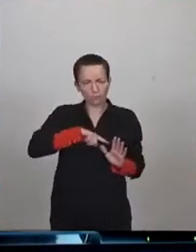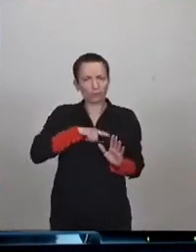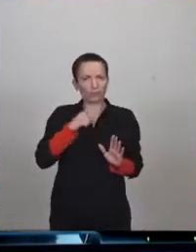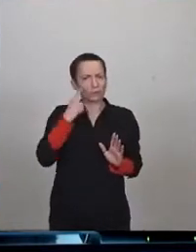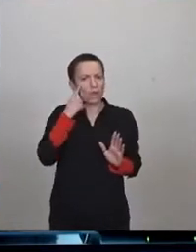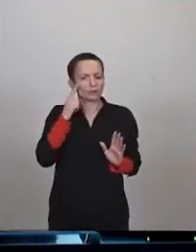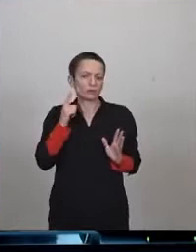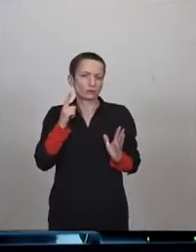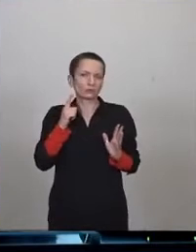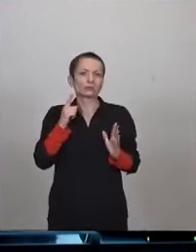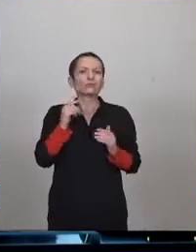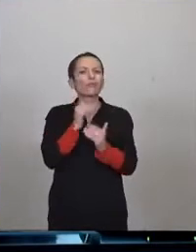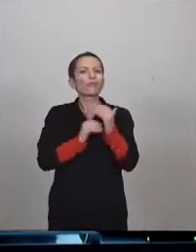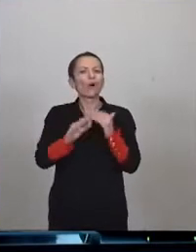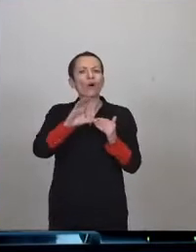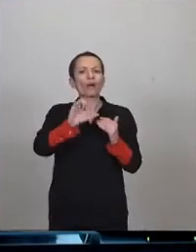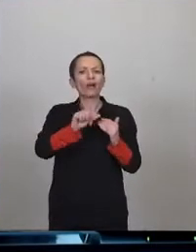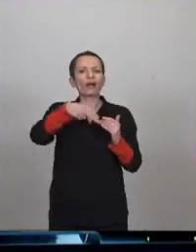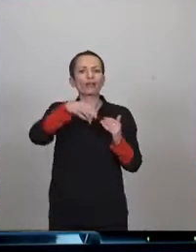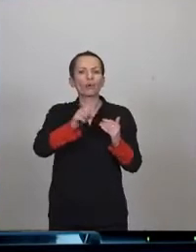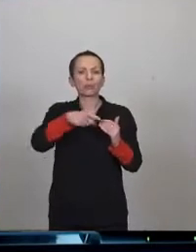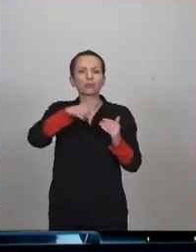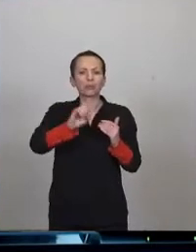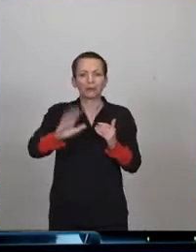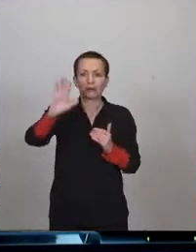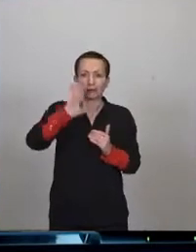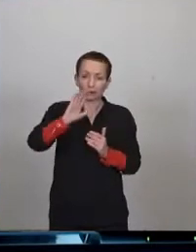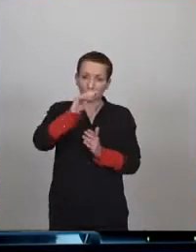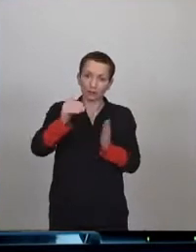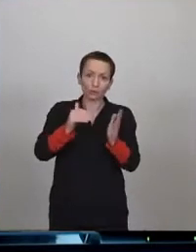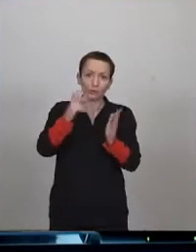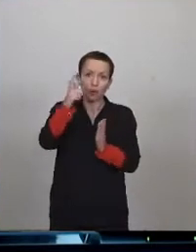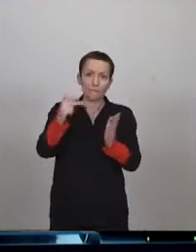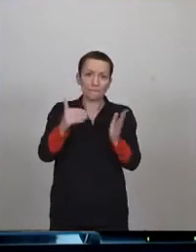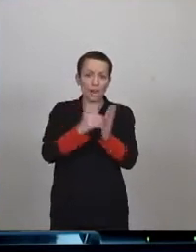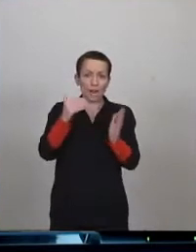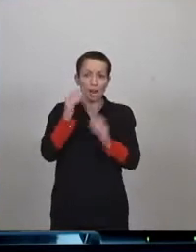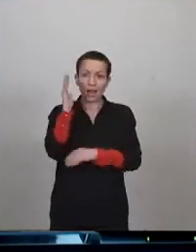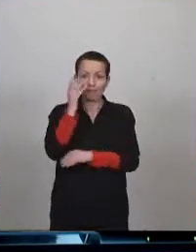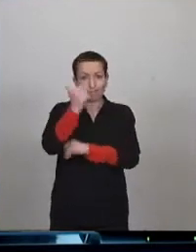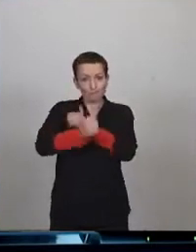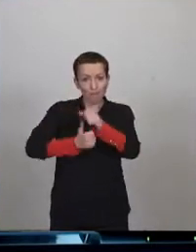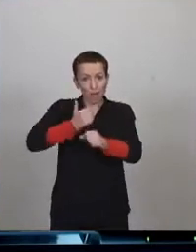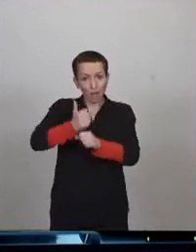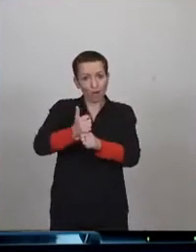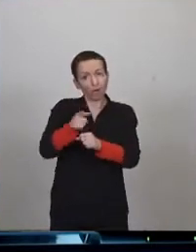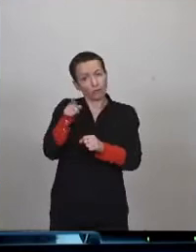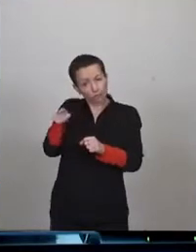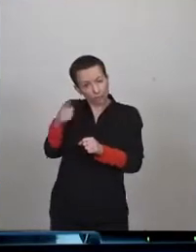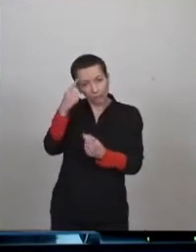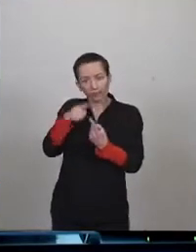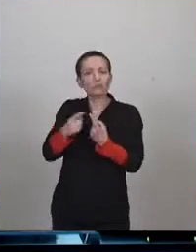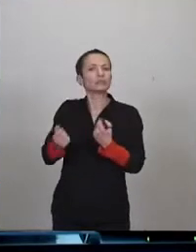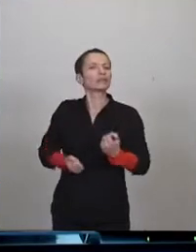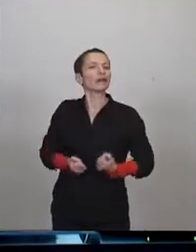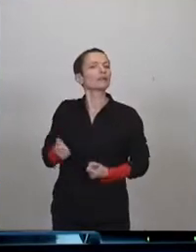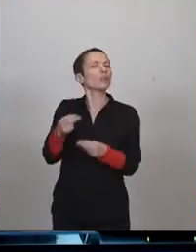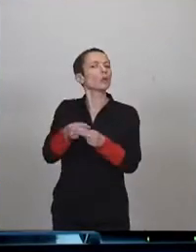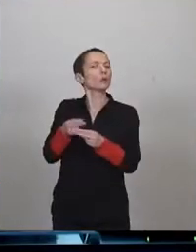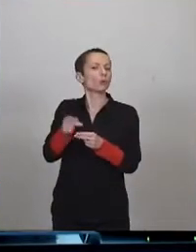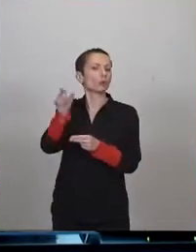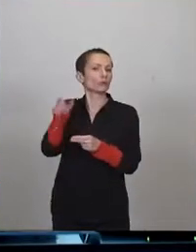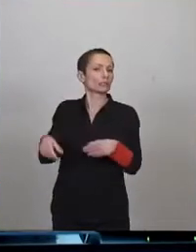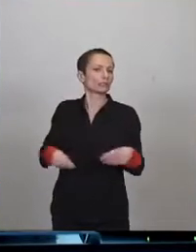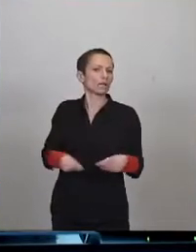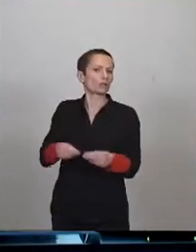que le plan Canopée qui prévoyait 3 000 arbres par an, qui était celui des services, je ne citerai pas le nom du directeur de services puisqu